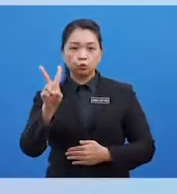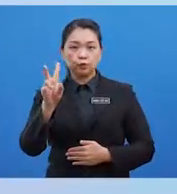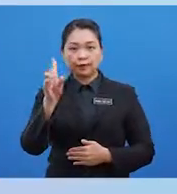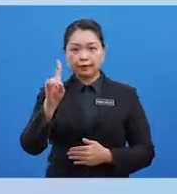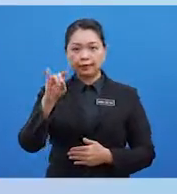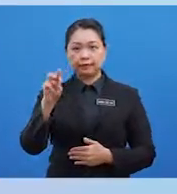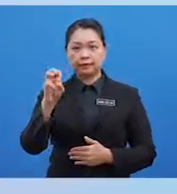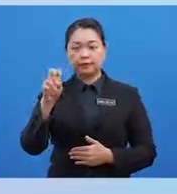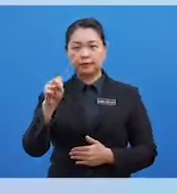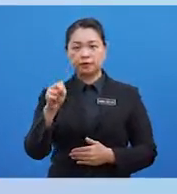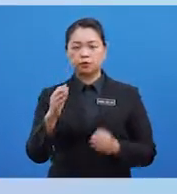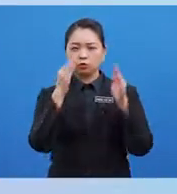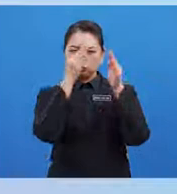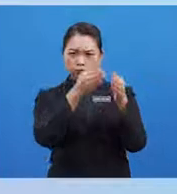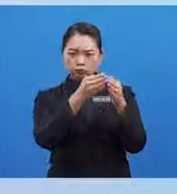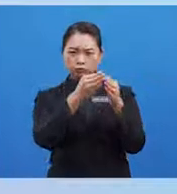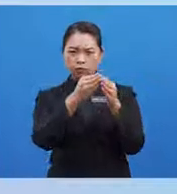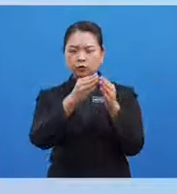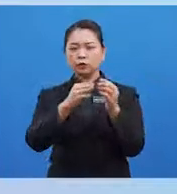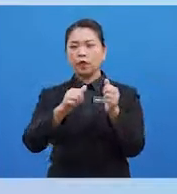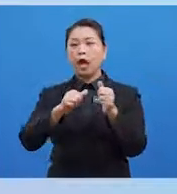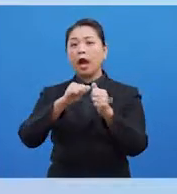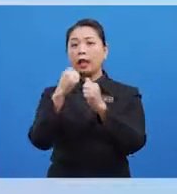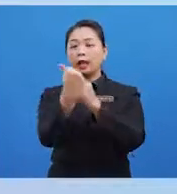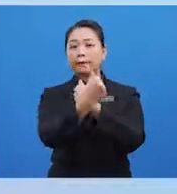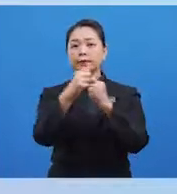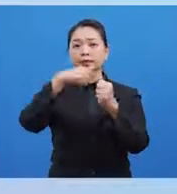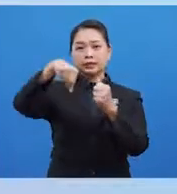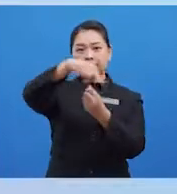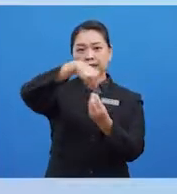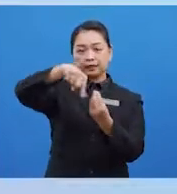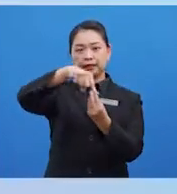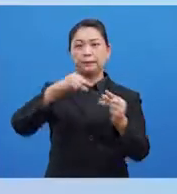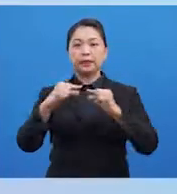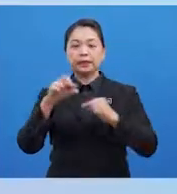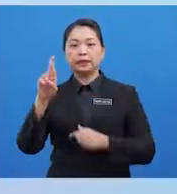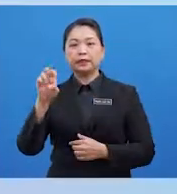yang memberi Tumpuan kepada alam sekitar Dan pergerakan relatif